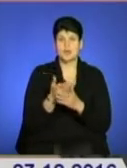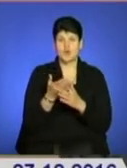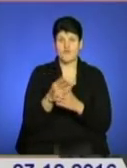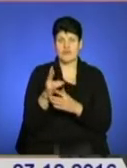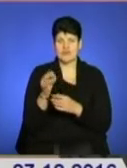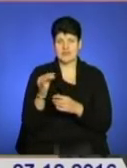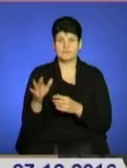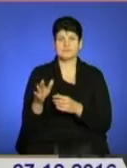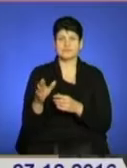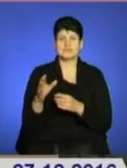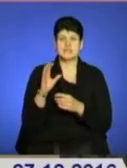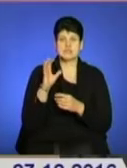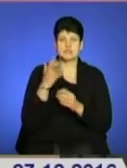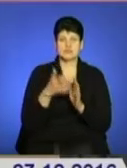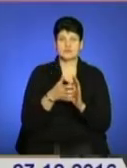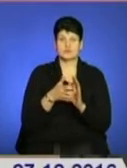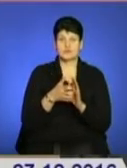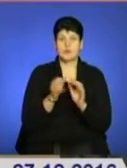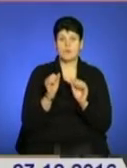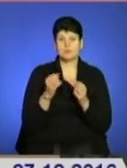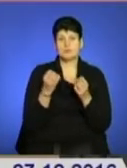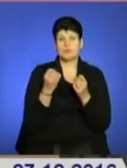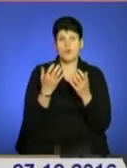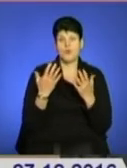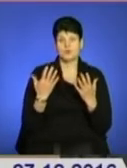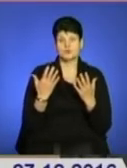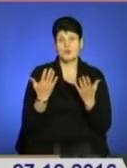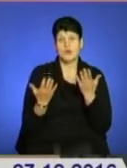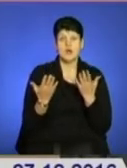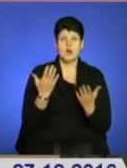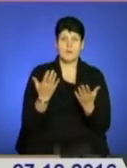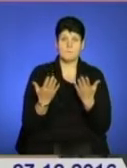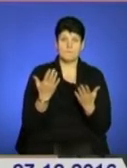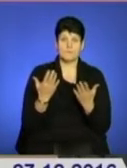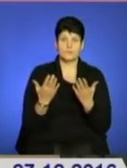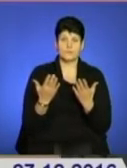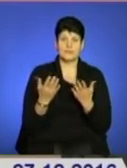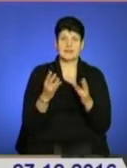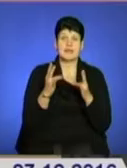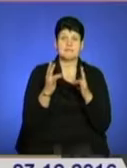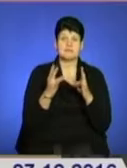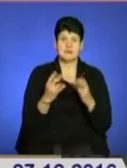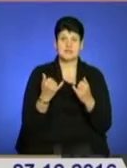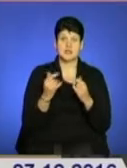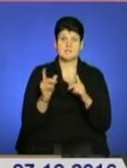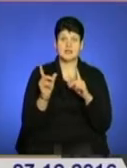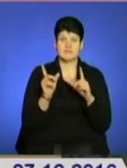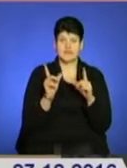через таке серйозне недофінансування може просто-напросто або бути небезпечним для перевезень